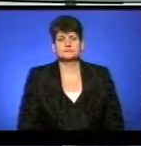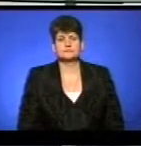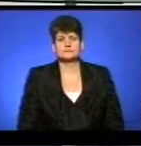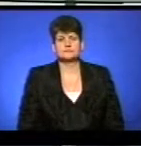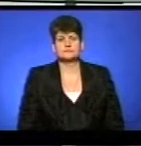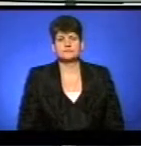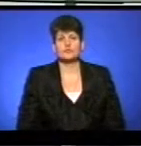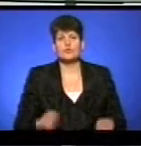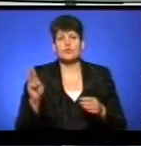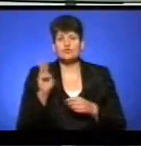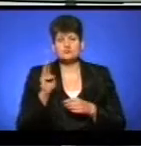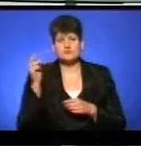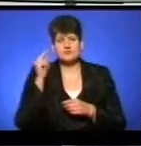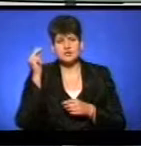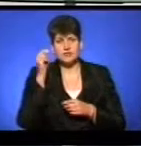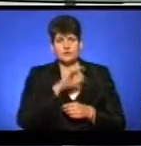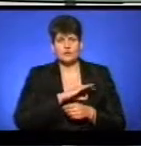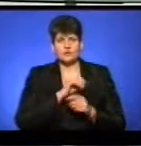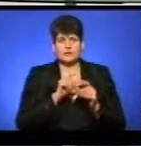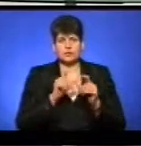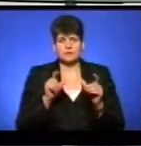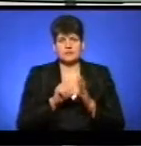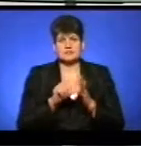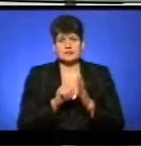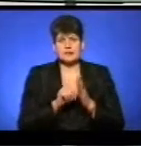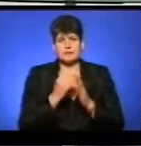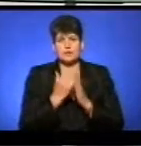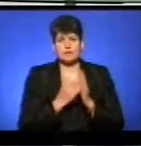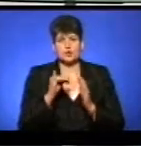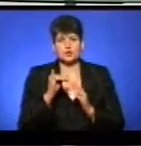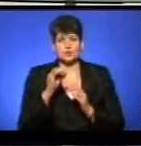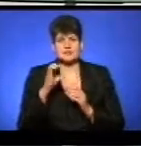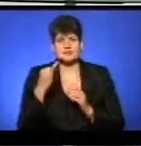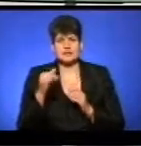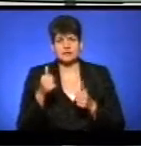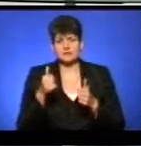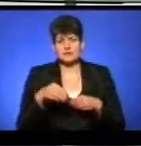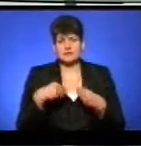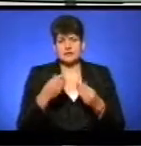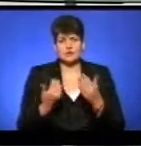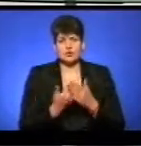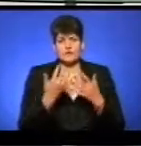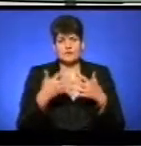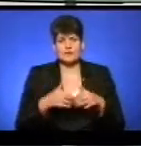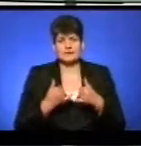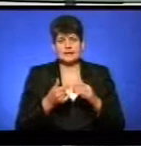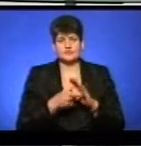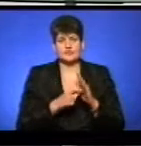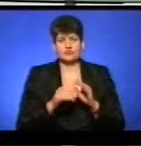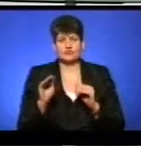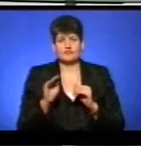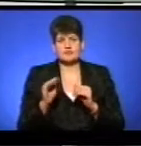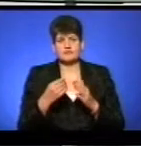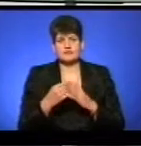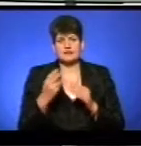У Шумській навчально-виховний комплекс представники програми «Юсейт Добре» передали нове обладнання для кабінету фізики вартістю